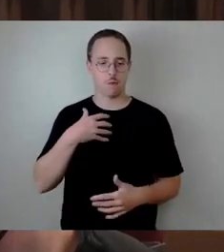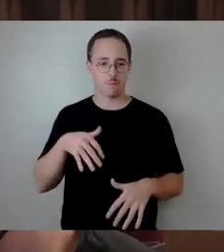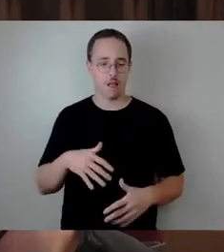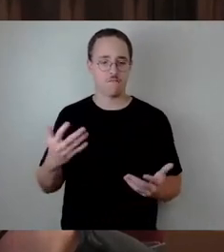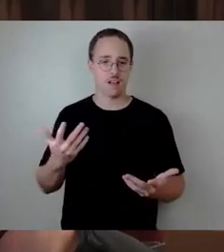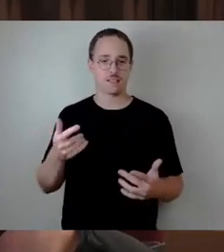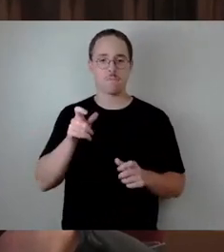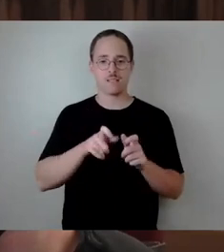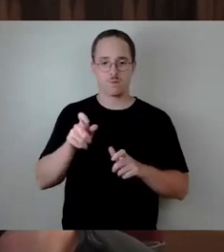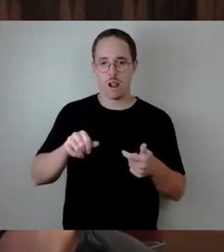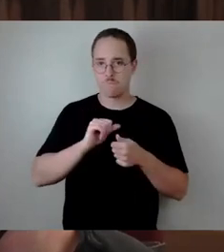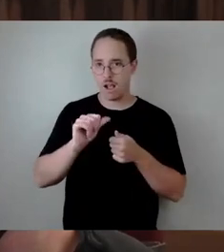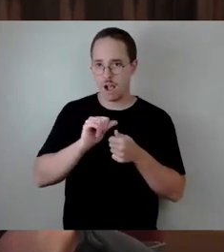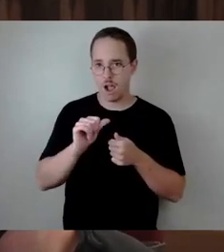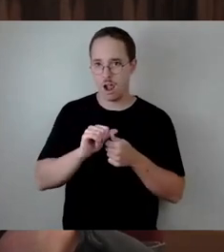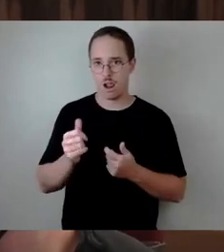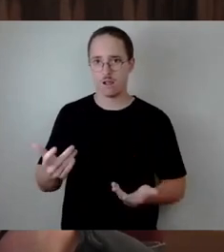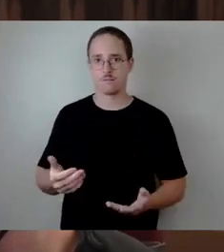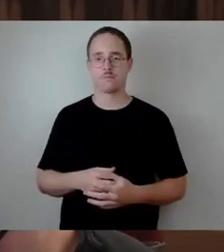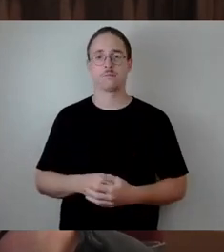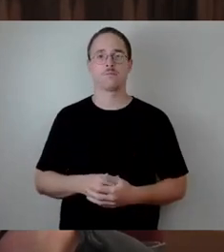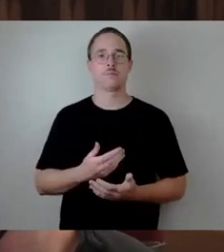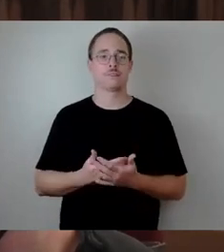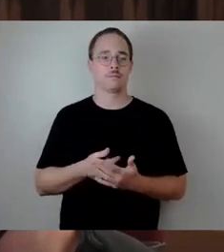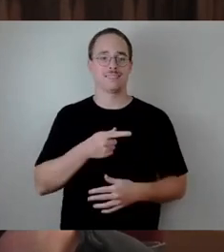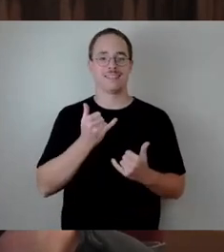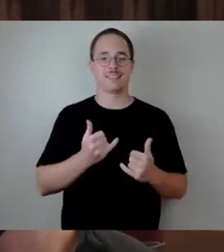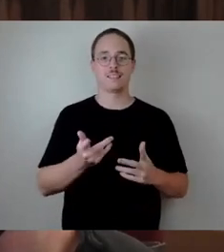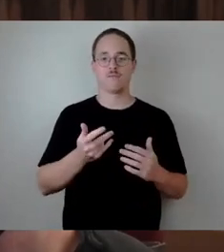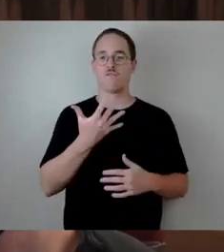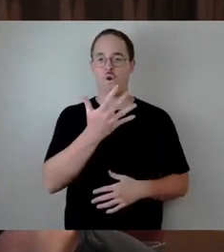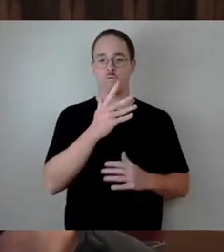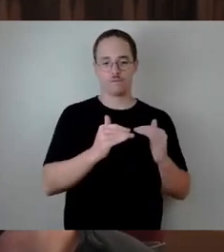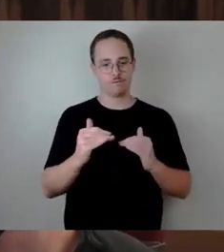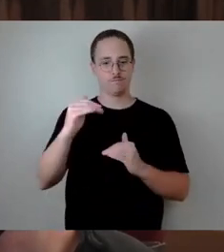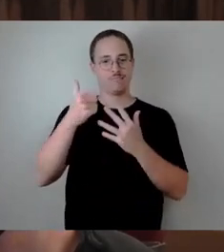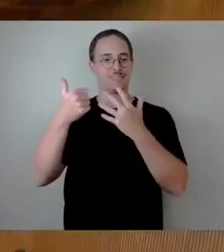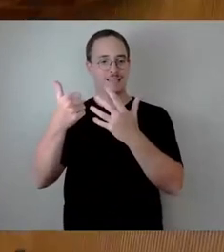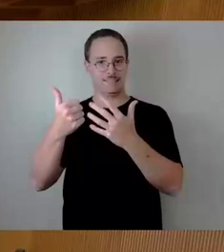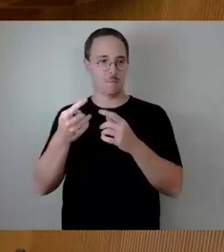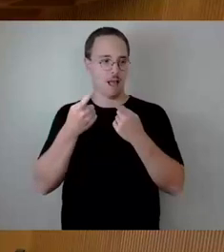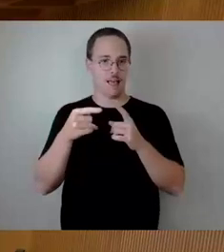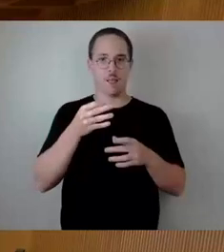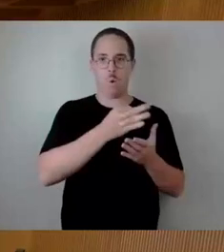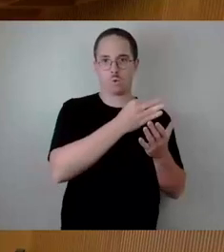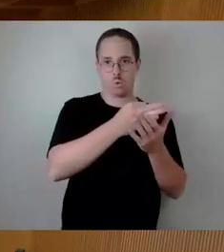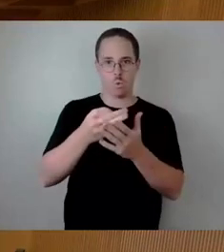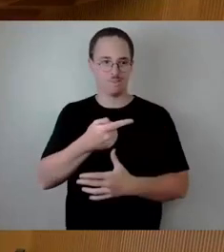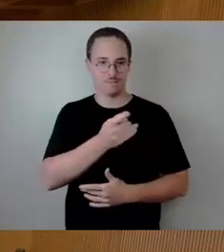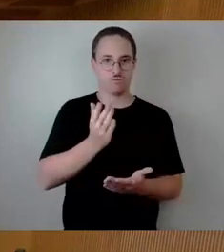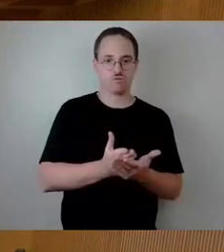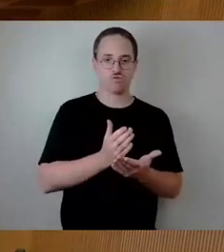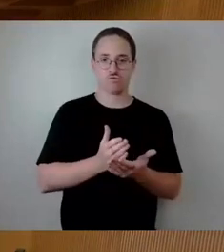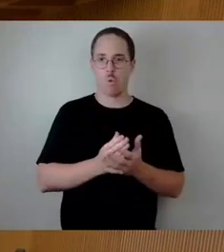also wir diskutieren ja gerade über die Höhergruppierung von der 5 in die 6, aber schon längst noch eine Stufe höher eingruppiert wird.